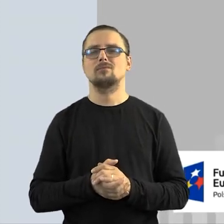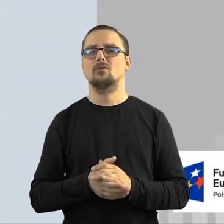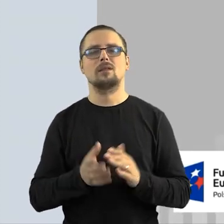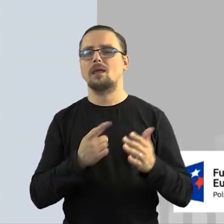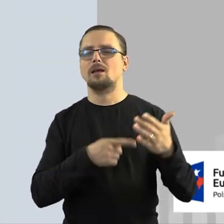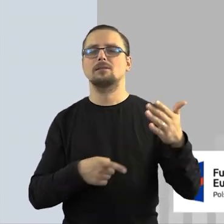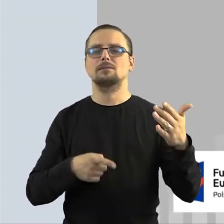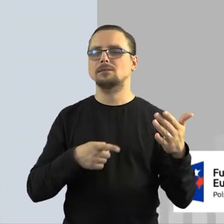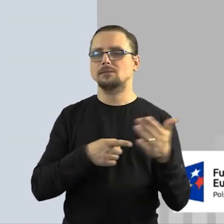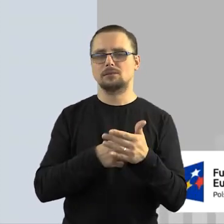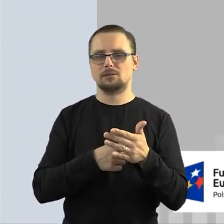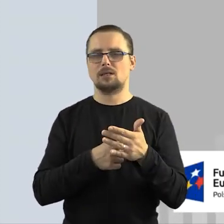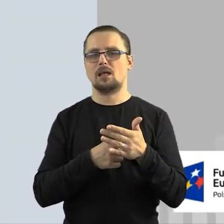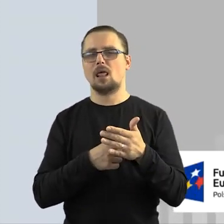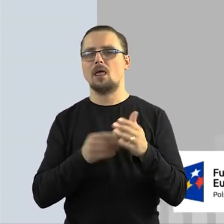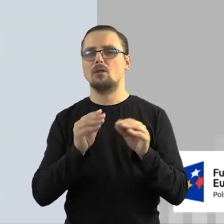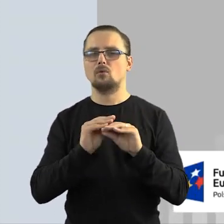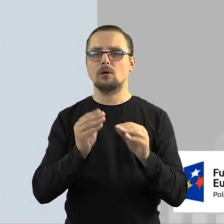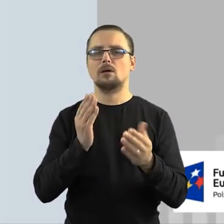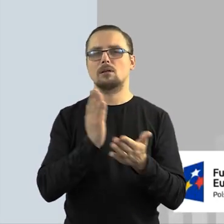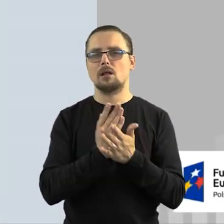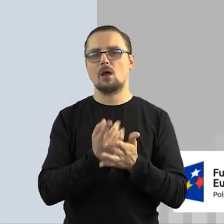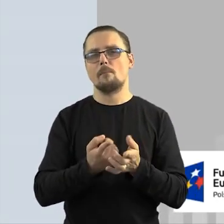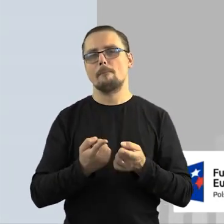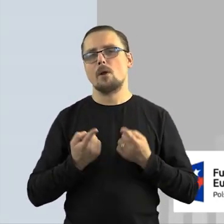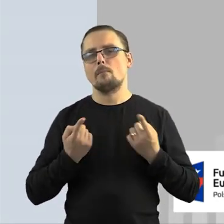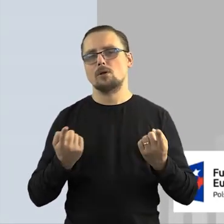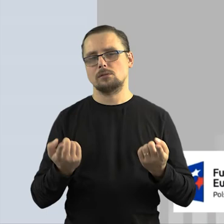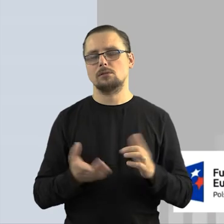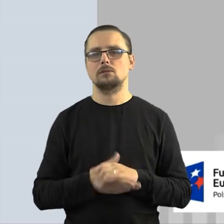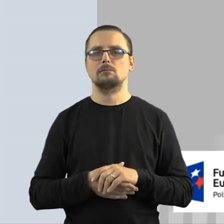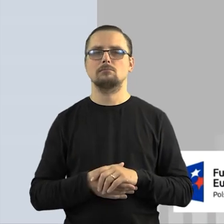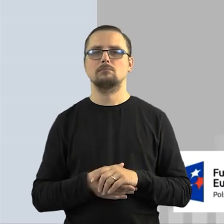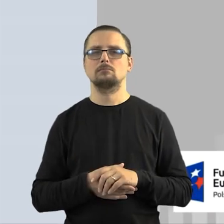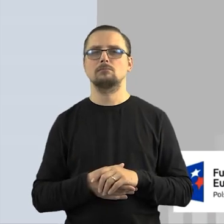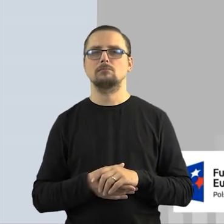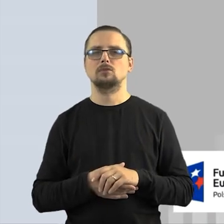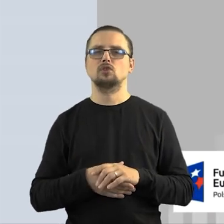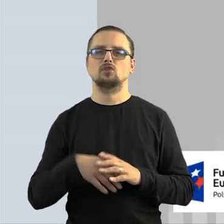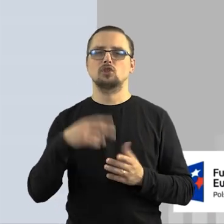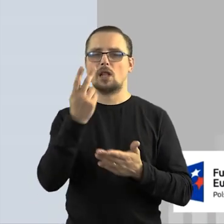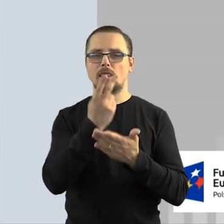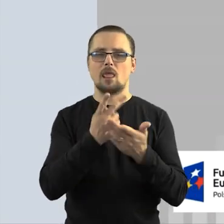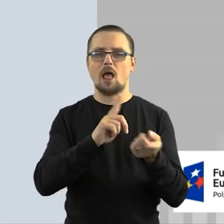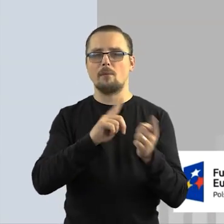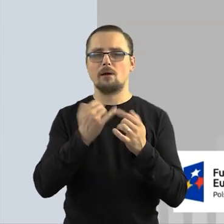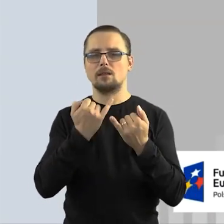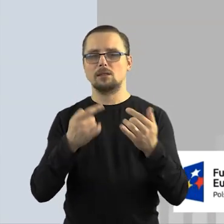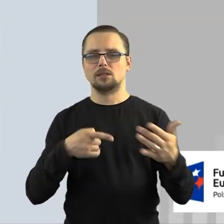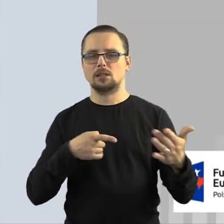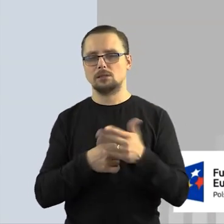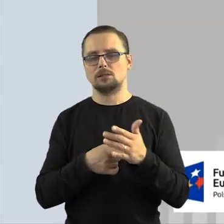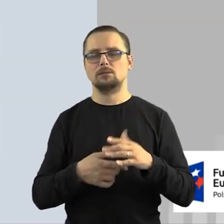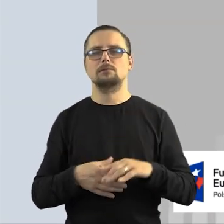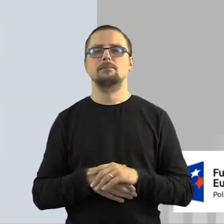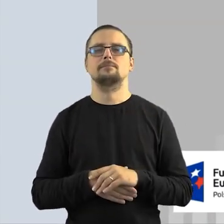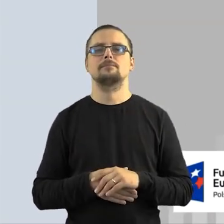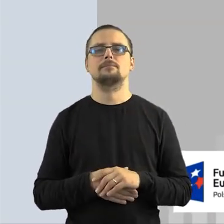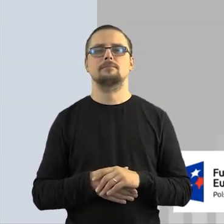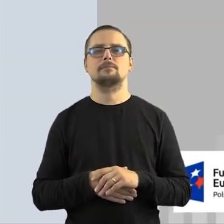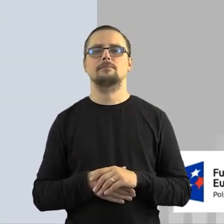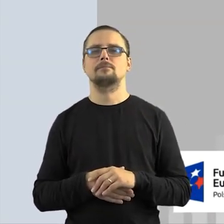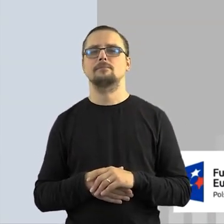bibliotece szkolnej, ponieważ jak rozumiem nie ma to na celu, nie ma to na celu edukacji, tylko ma na celu jakąś promocję,